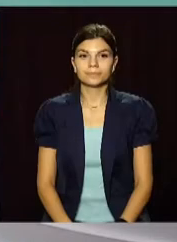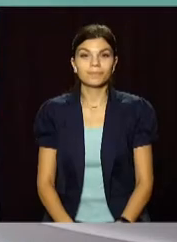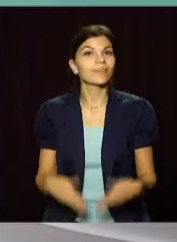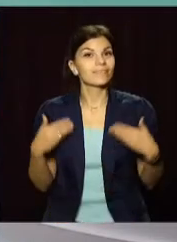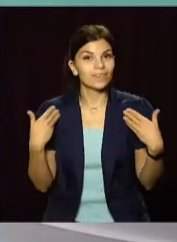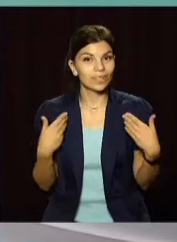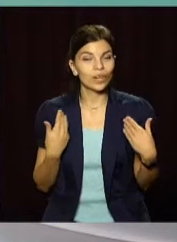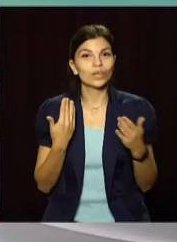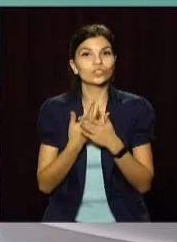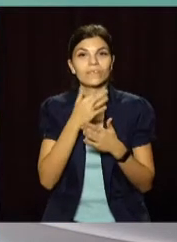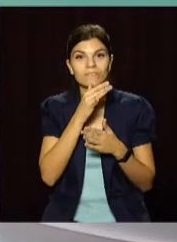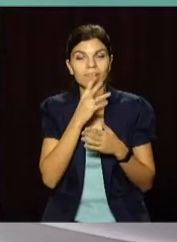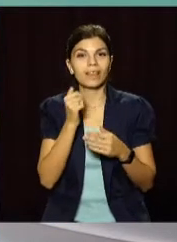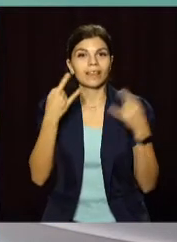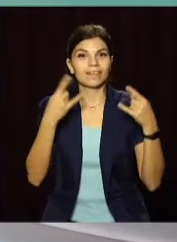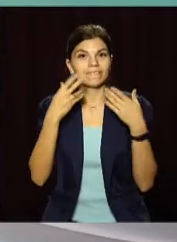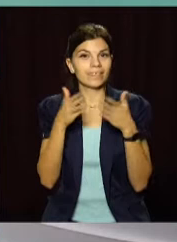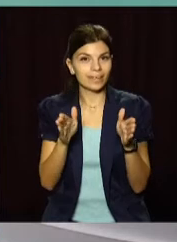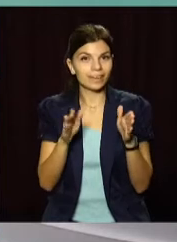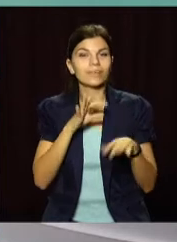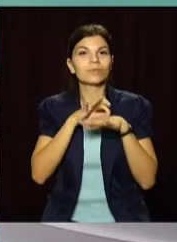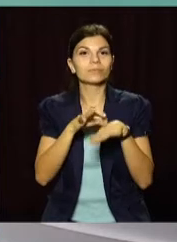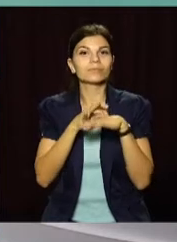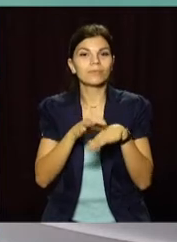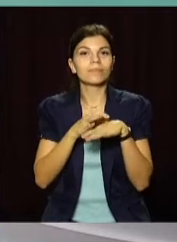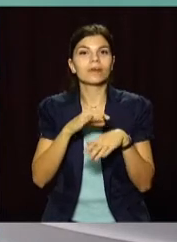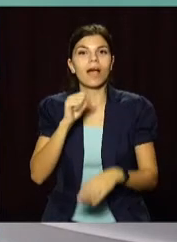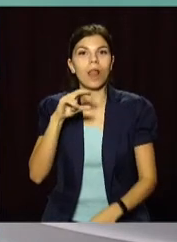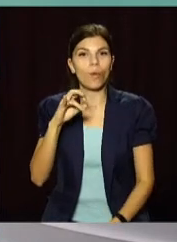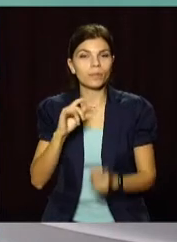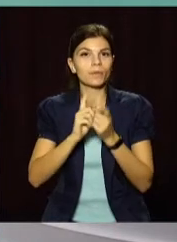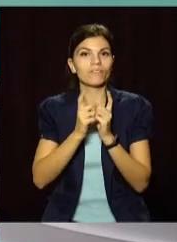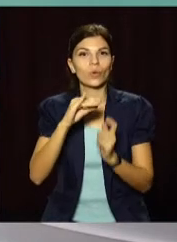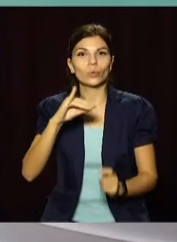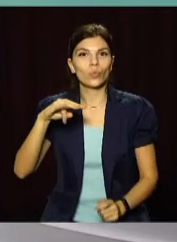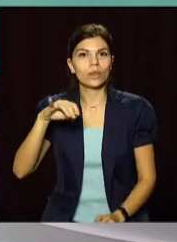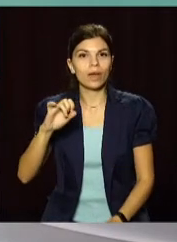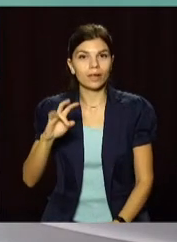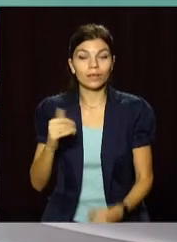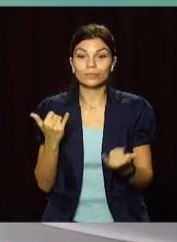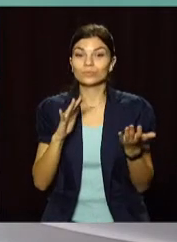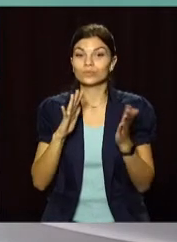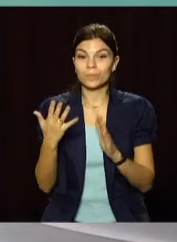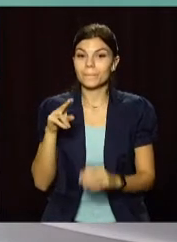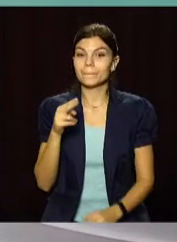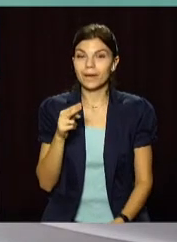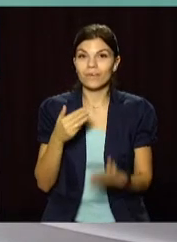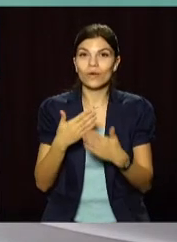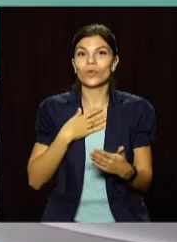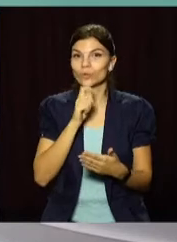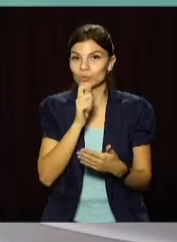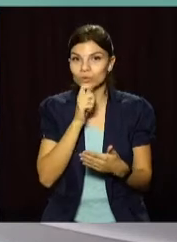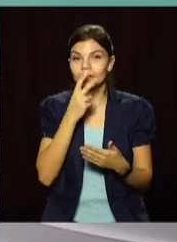Вітаю. Час новин на відкритому в студії Альони Грибельник та сурдоперекладачка Юліана Пугавкіна. І про події п'ятниці від наших